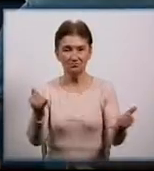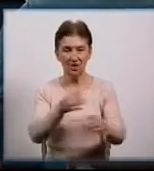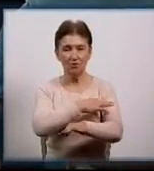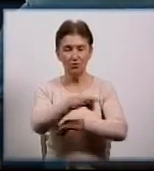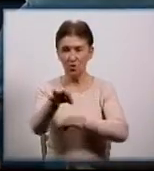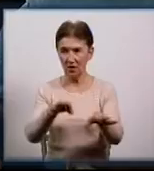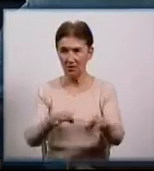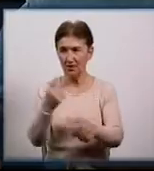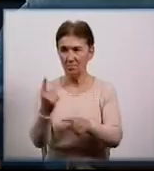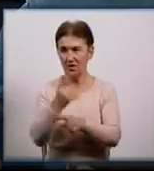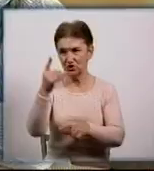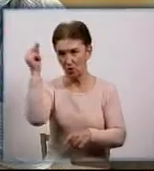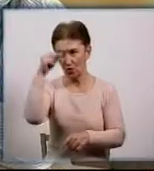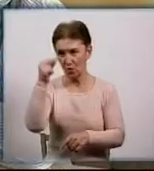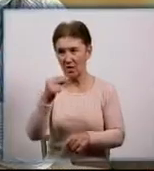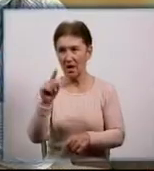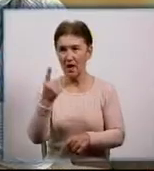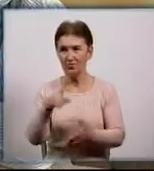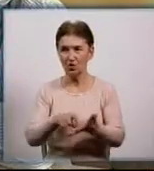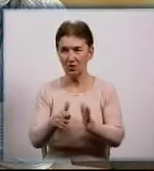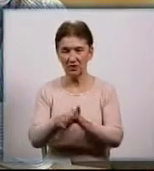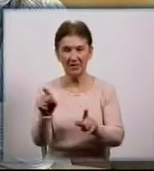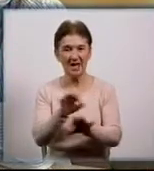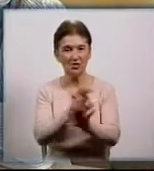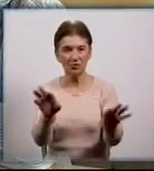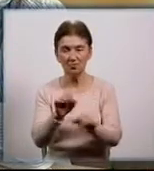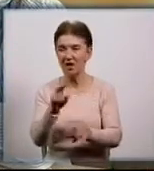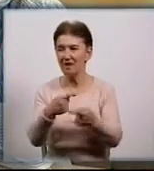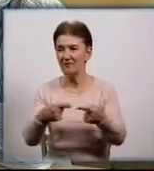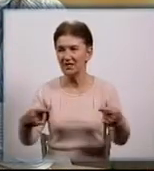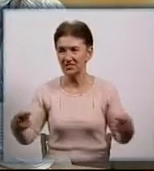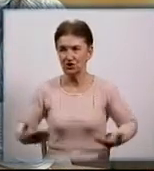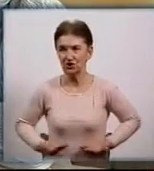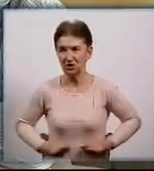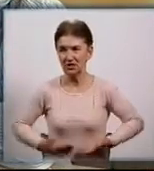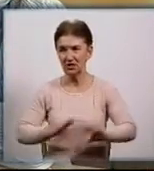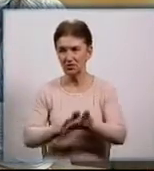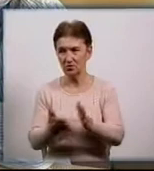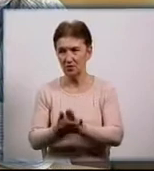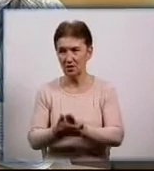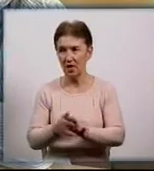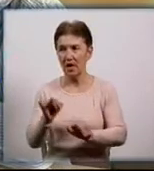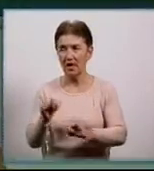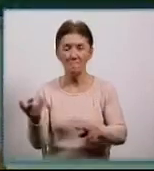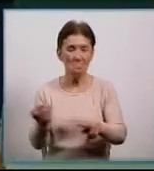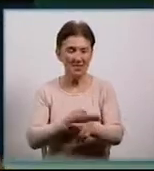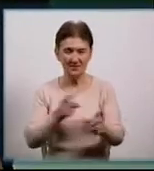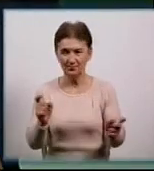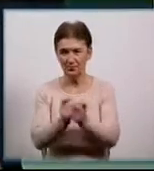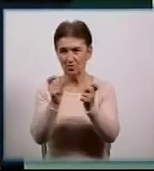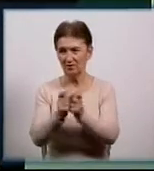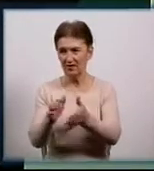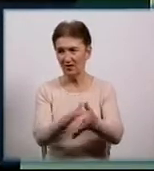проводять перший урок. Першокласникам розповідають, як поводити себе в різних життєвих ситуаціях та уникнути конфліктів у колективі.